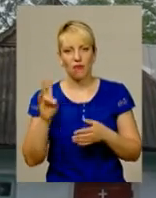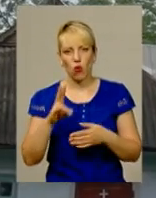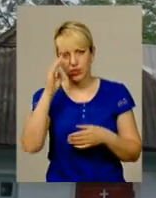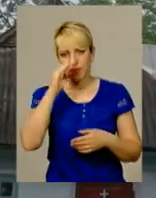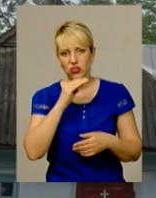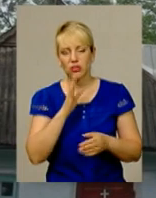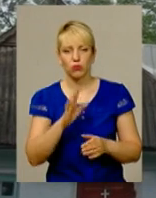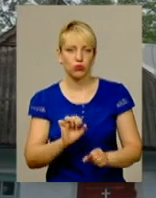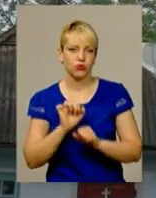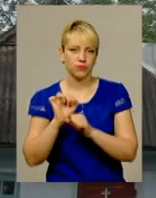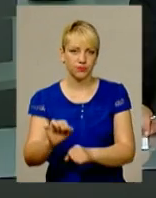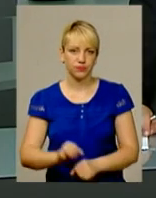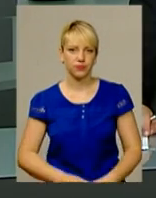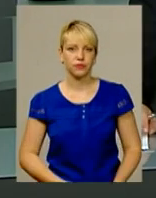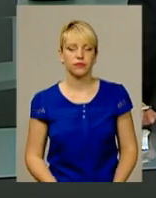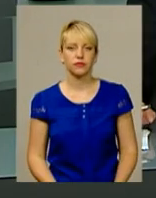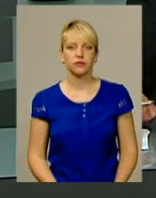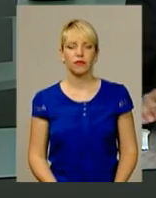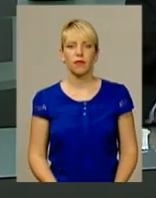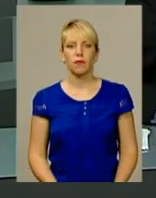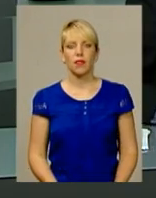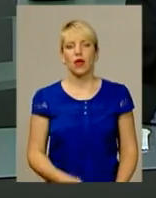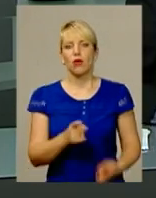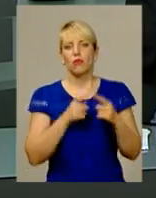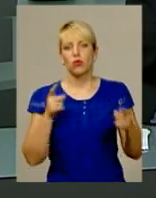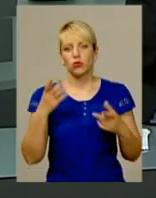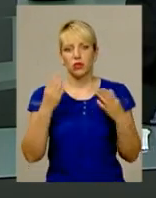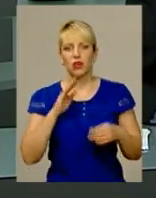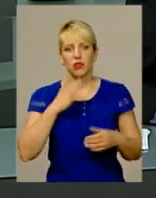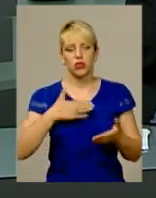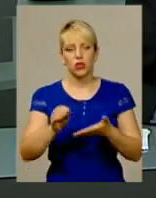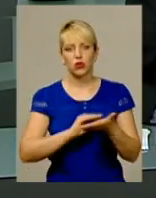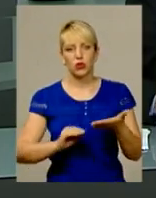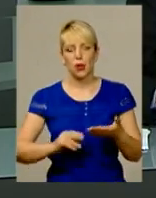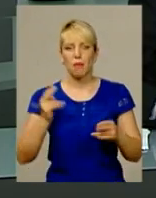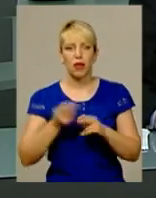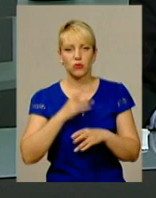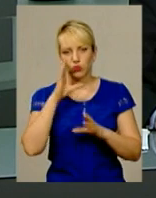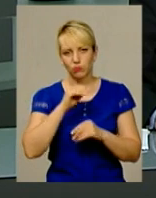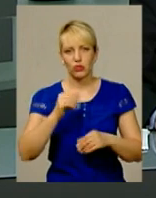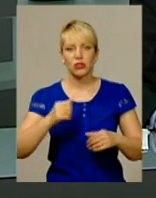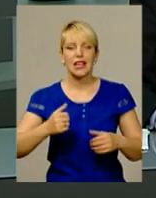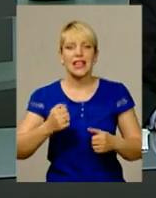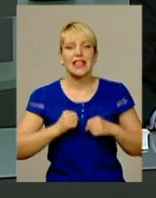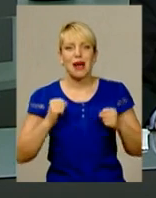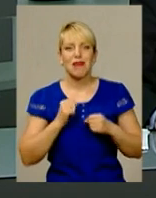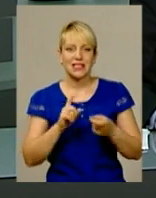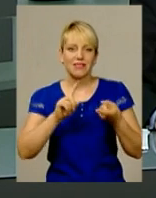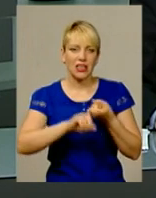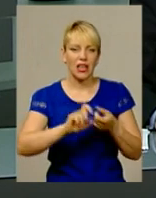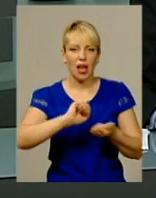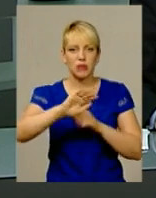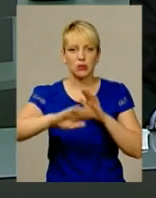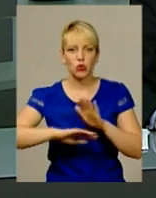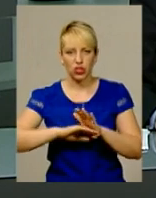вони стоятимуть горою. Ну а протягом дня наші журналісти безуспішно намагалися зв'язатися з Кам'янець